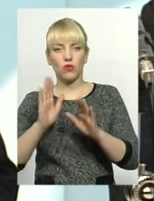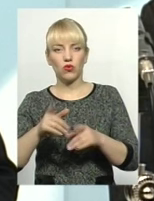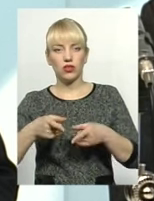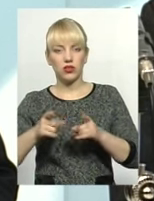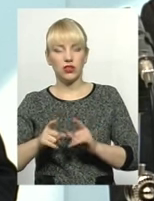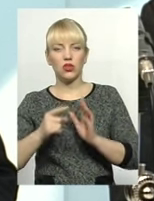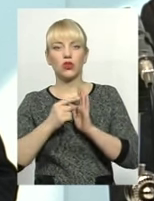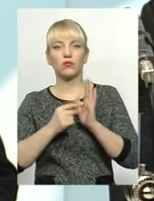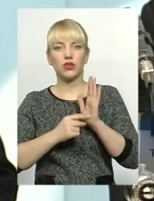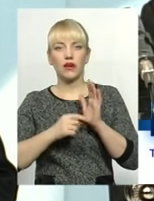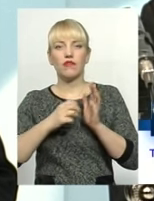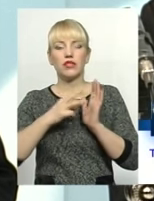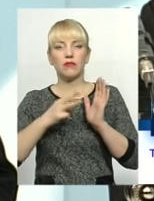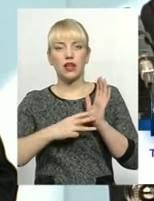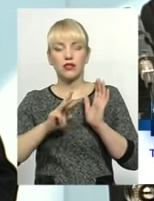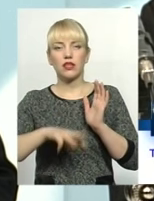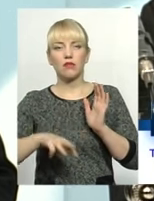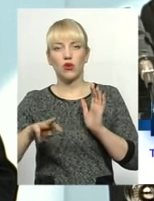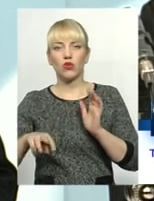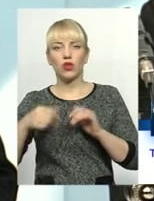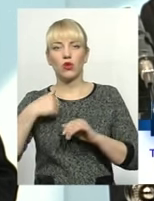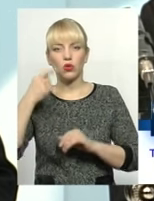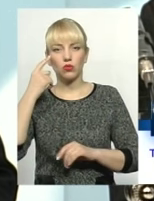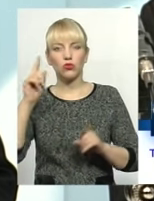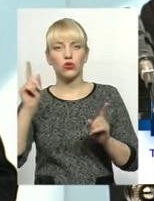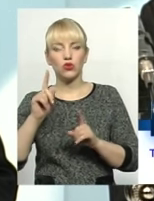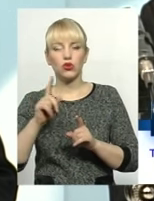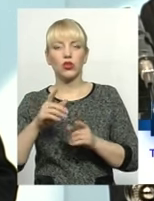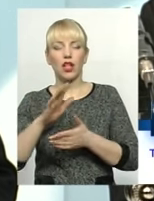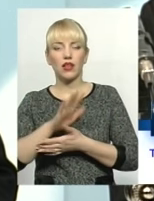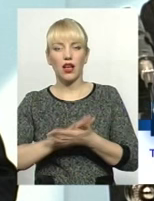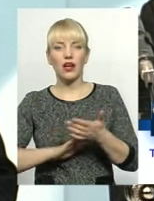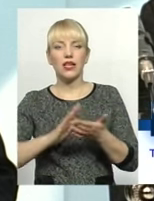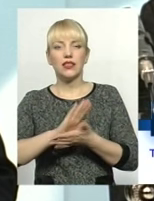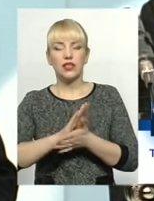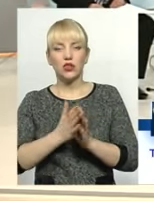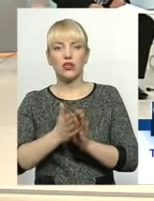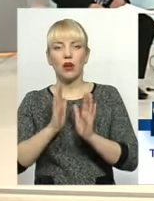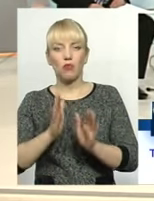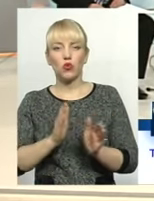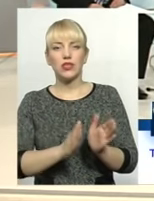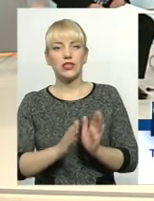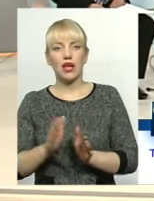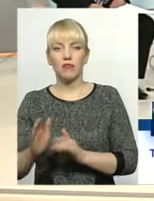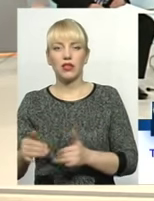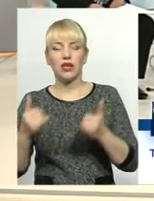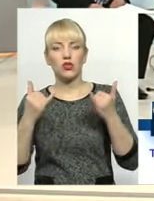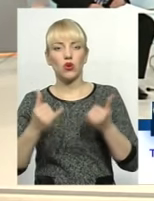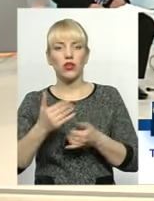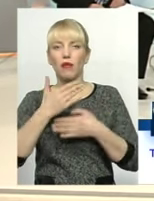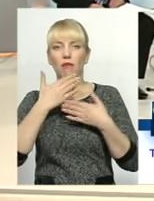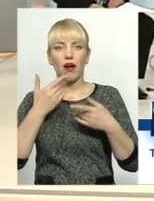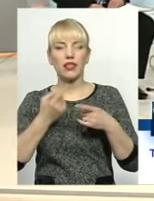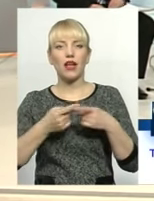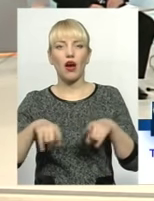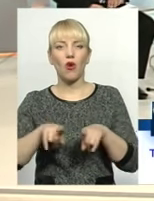мільйонів, я думаю, що ситуація надалі буде стабільна. На сьогодні, поки немає даного такого моменту,